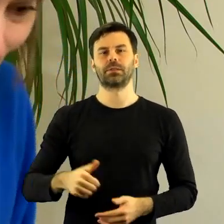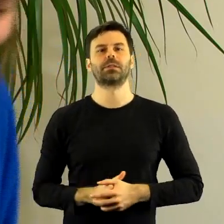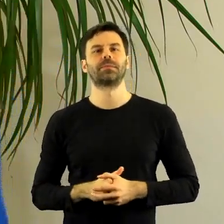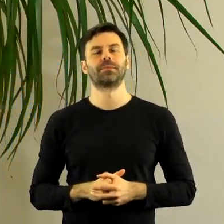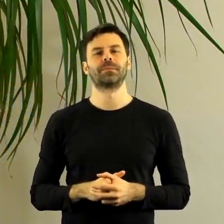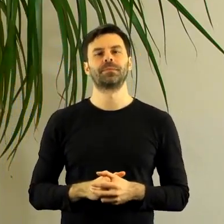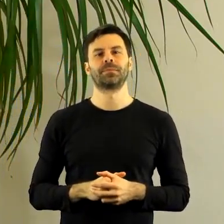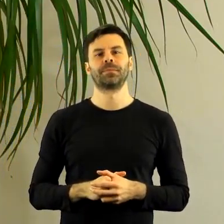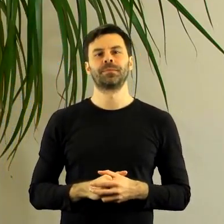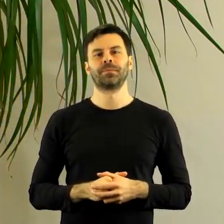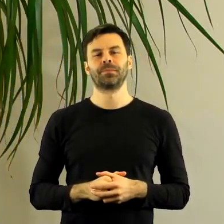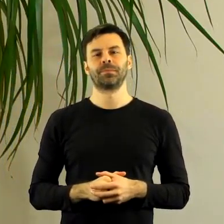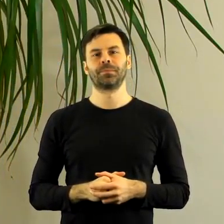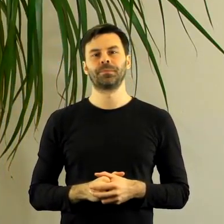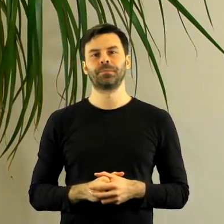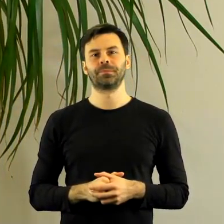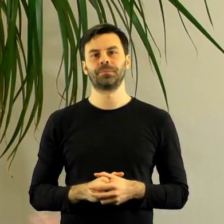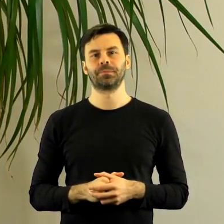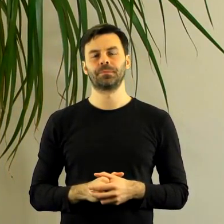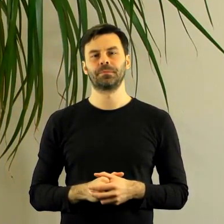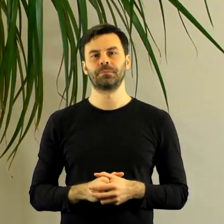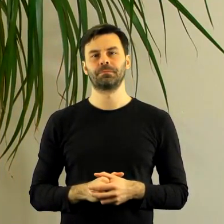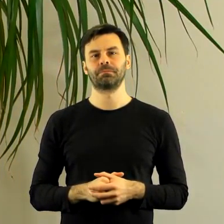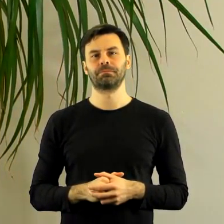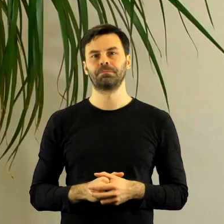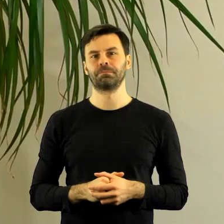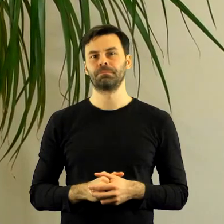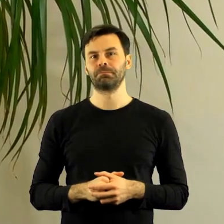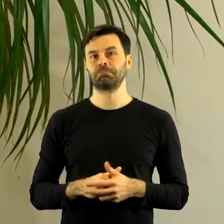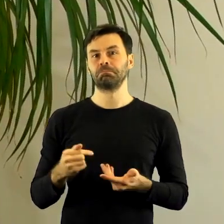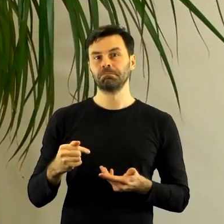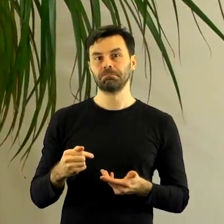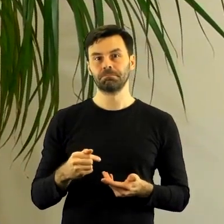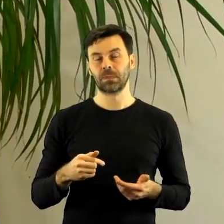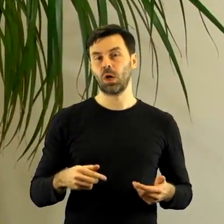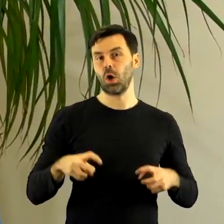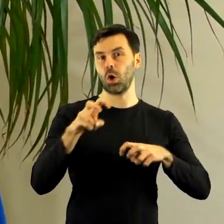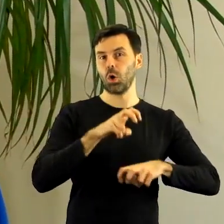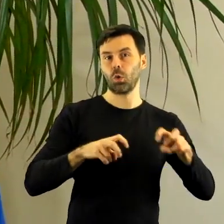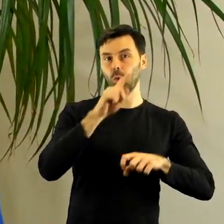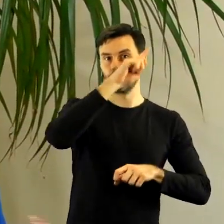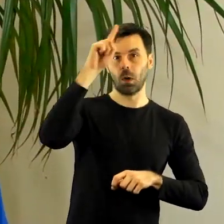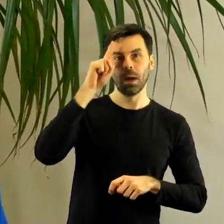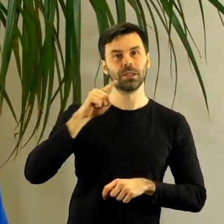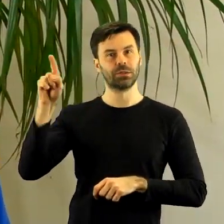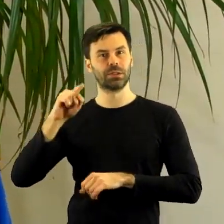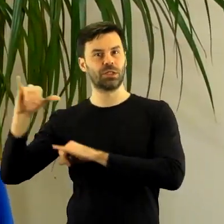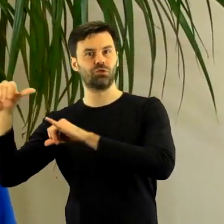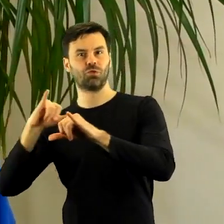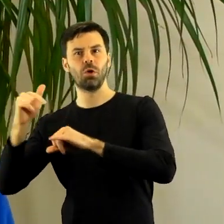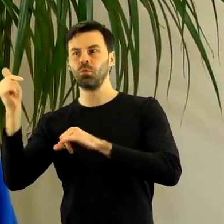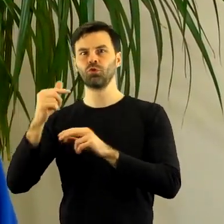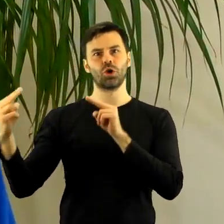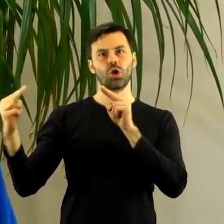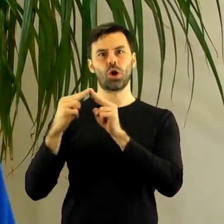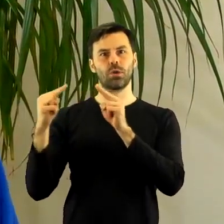robimy dalej akcję. To, co wcześniej LDM, Ruch Miejski. Radni zajmują się radą, a prezydent